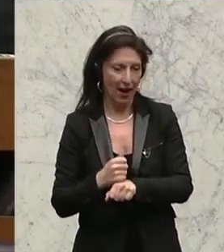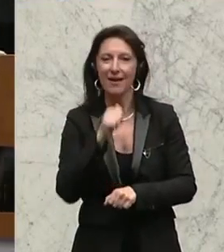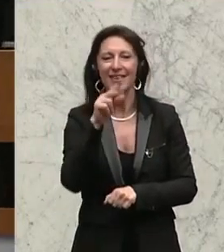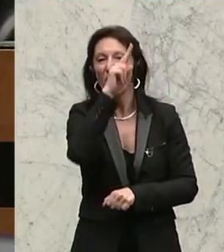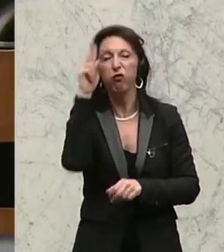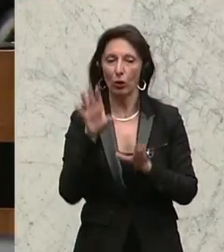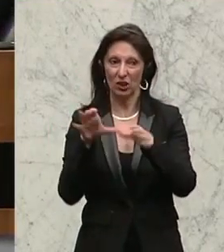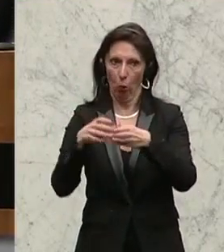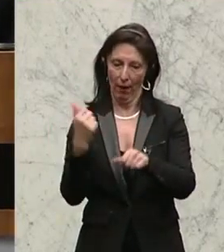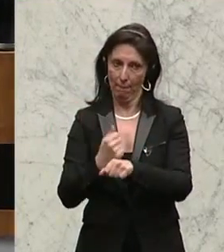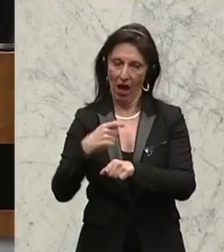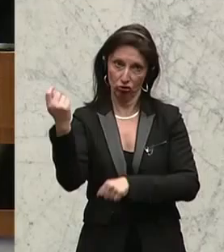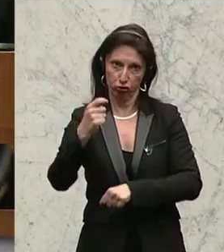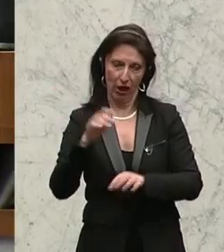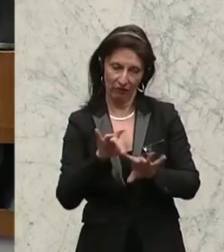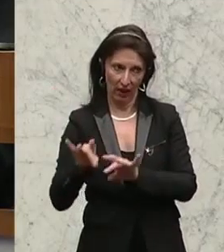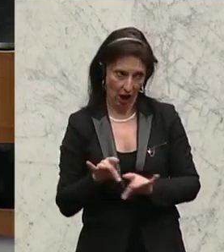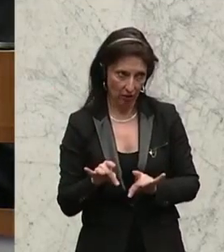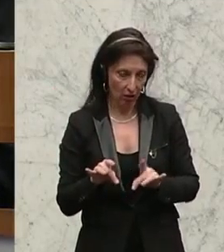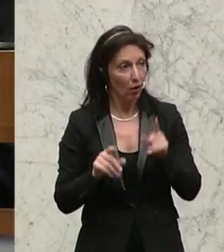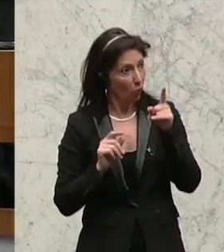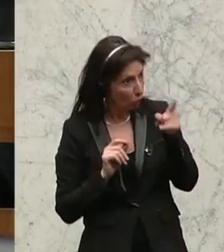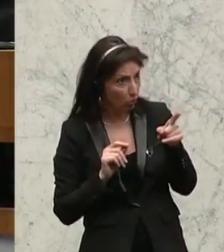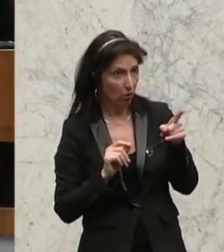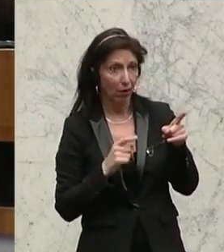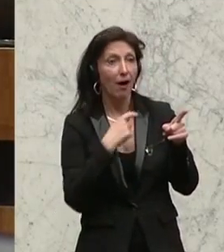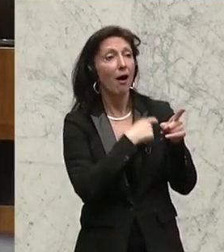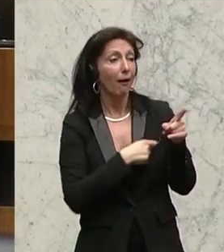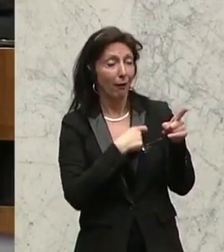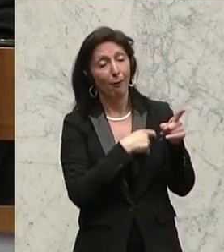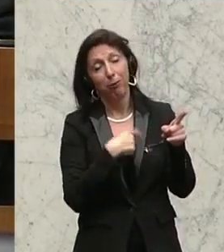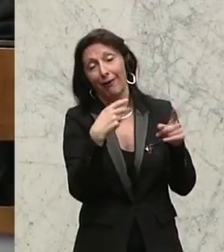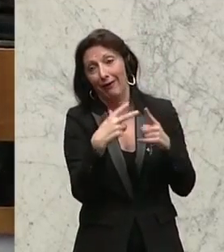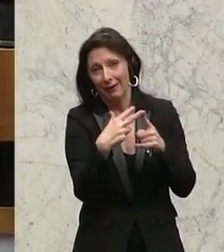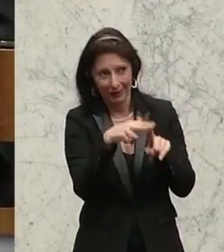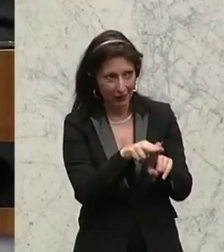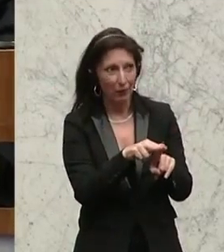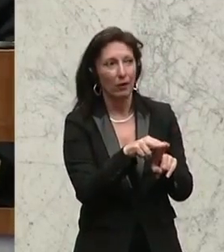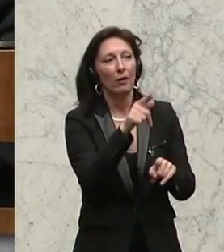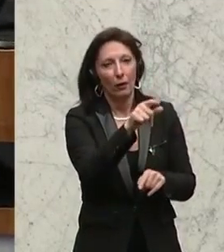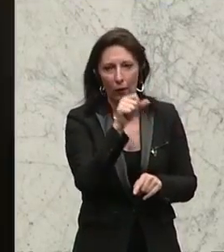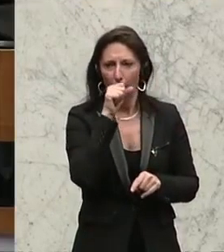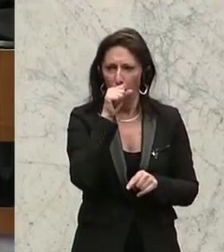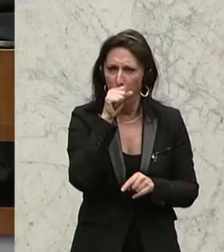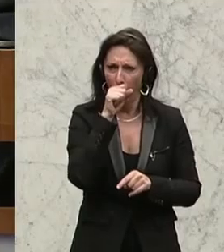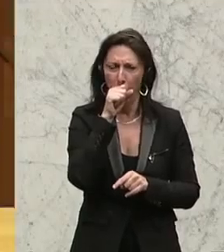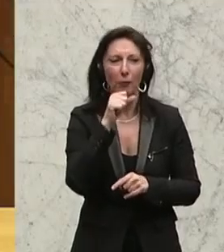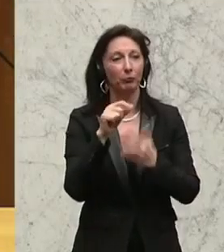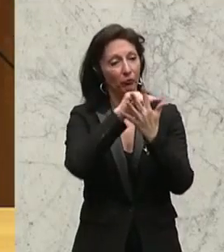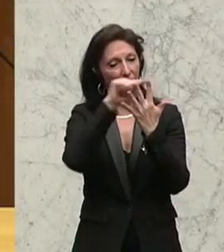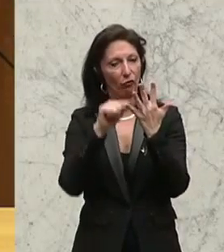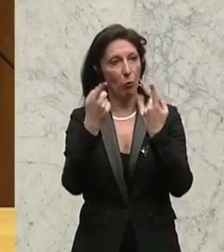Volksgruppen. Und wenn wir schon in der Logik von der Partei Franks-Franachs bleiben, die Top-5-Herkunftsländer